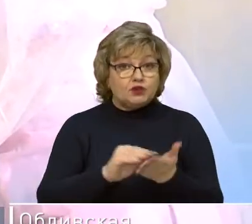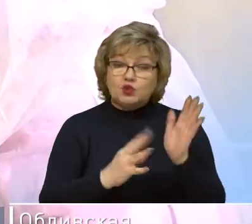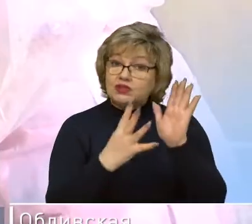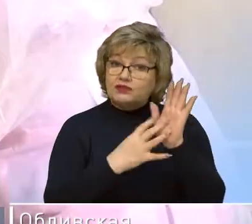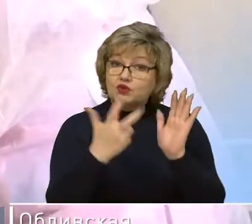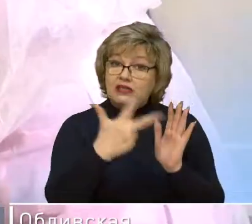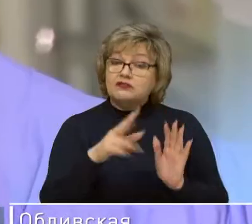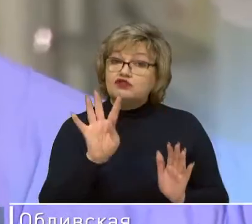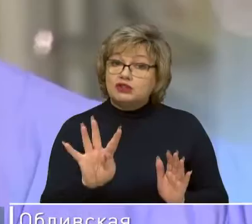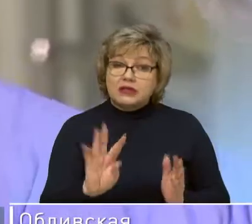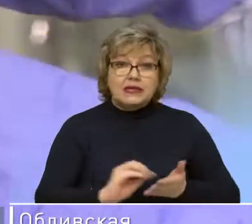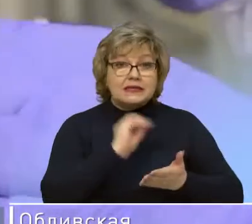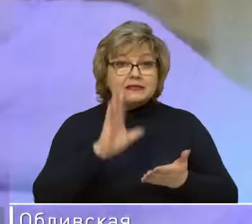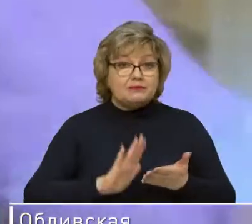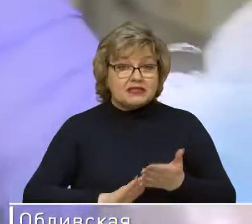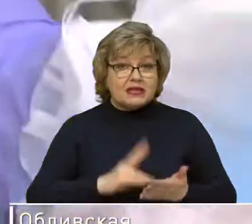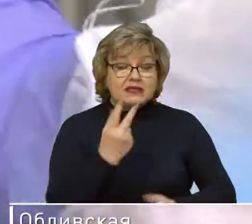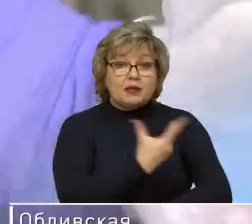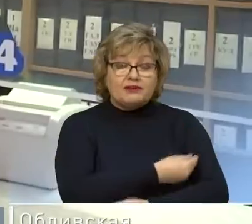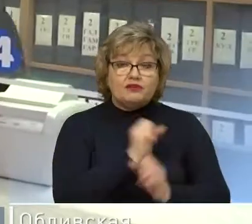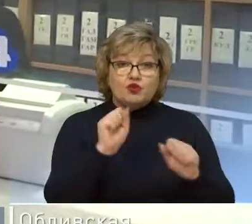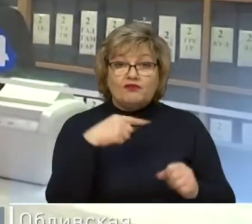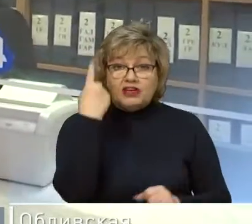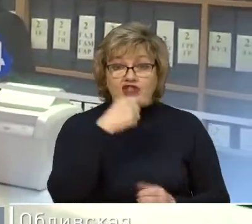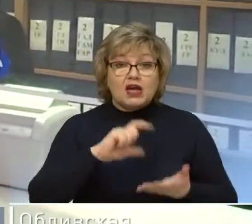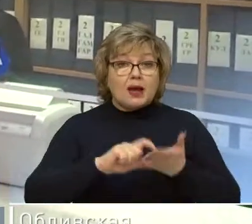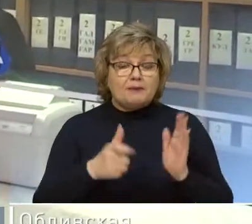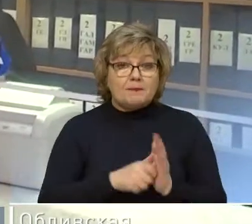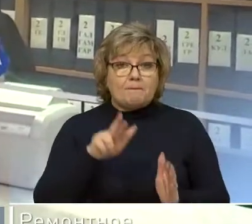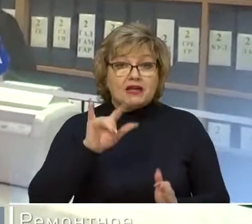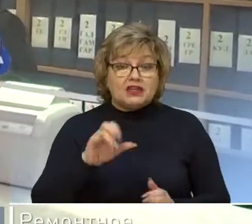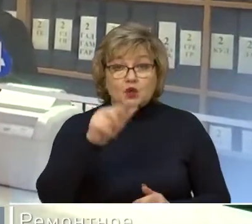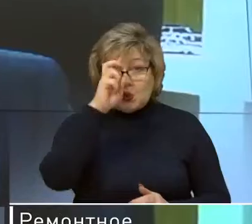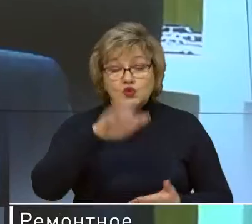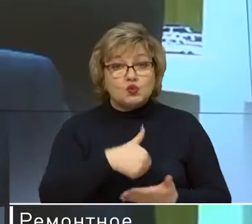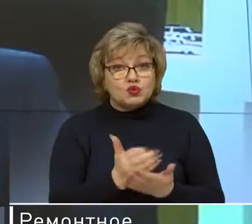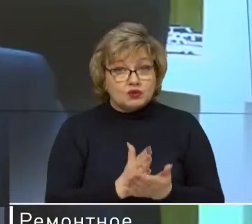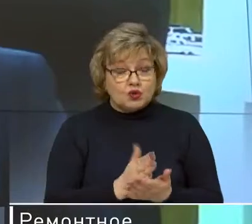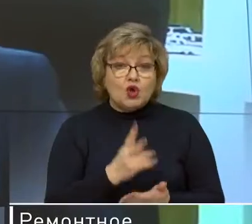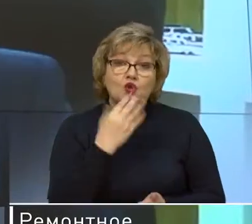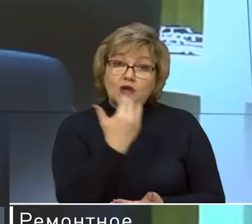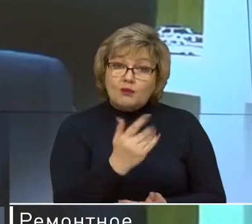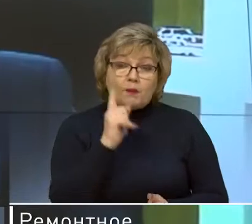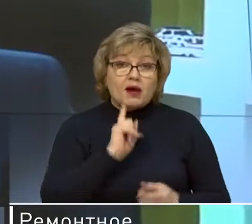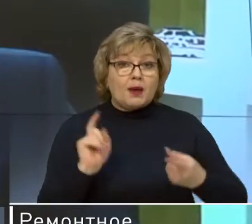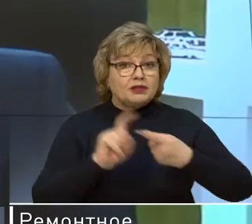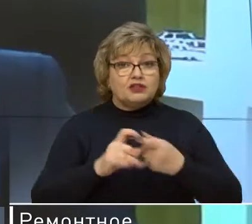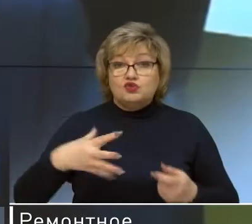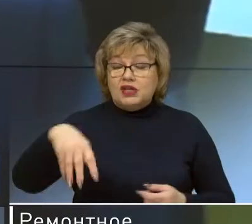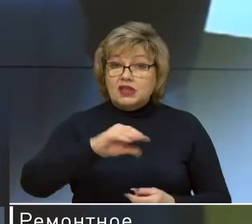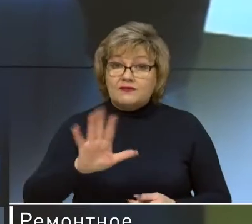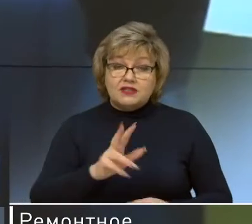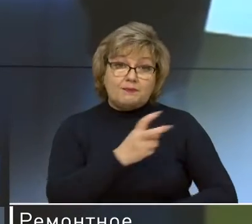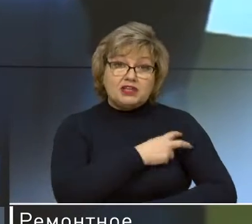934. Записаться на вакцинацию можно в личном кабинете на портале госуслуг. Однако к нему пока подключены не все